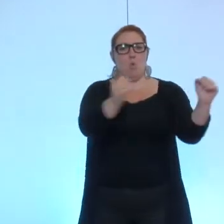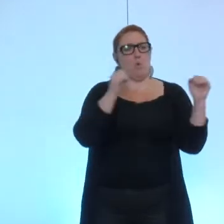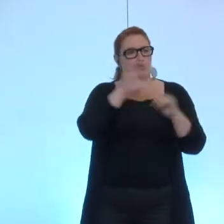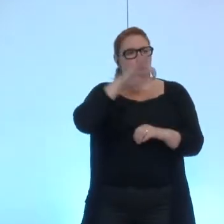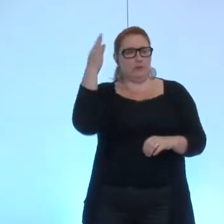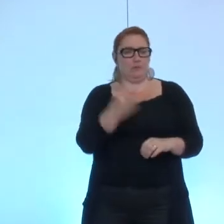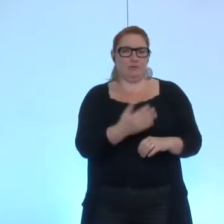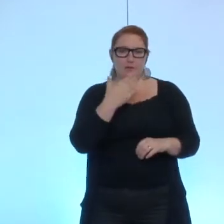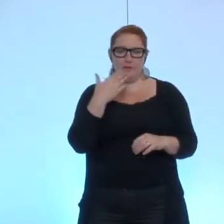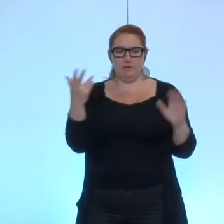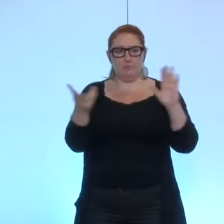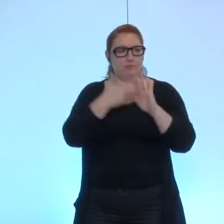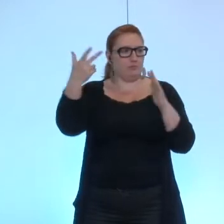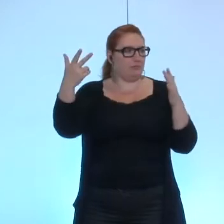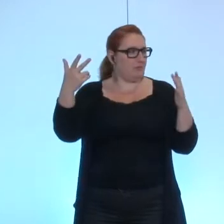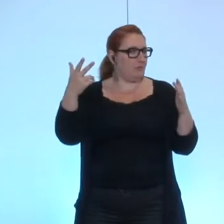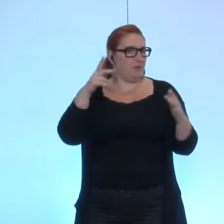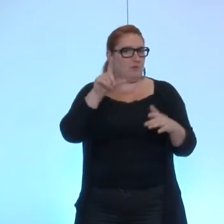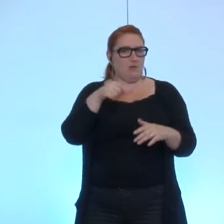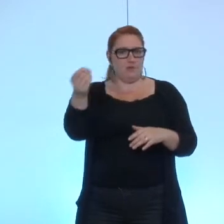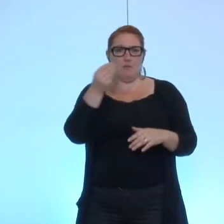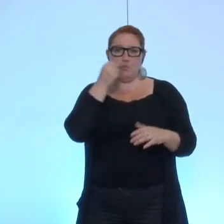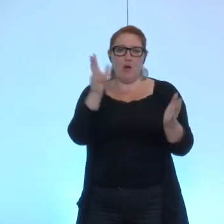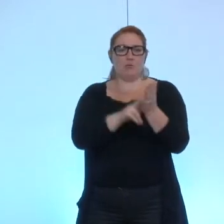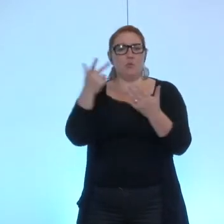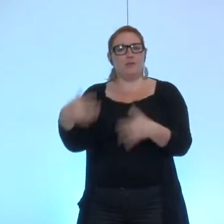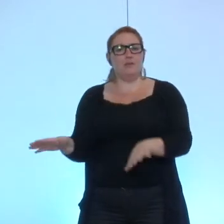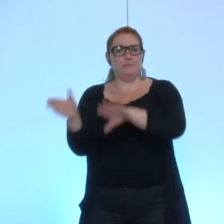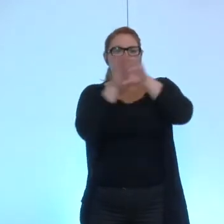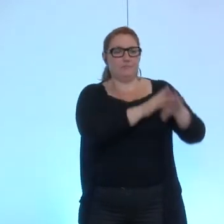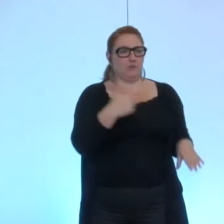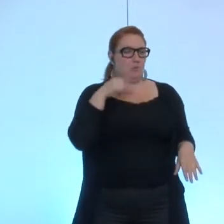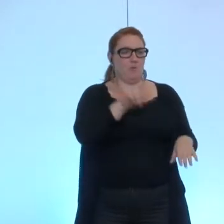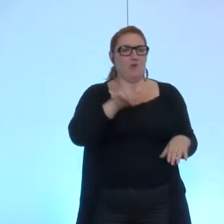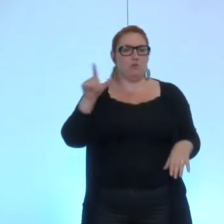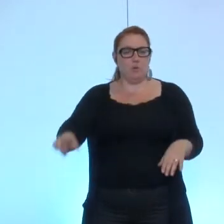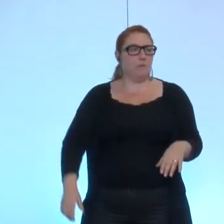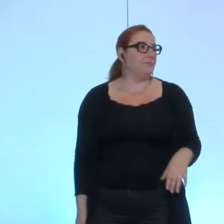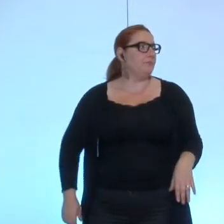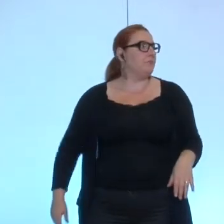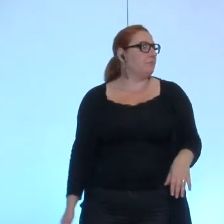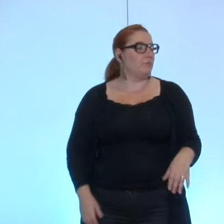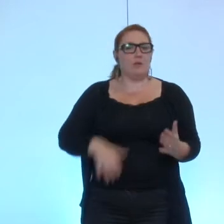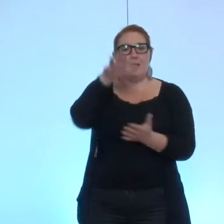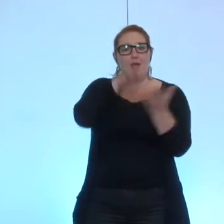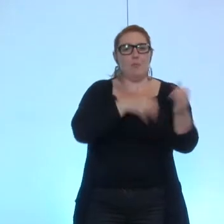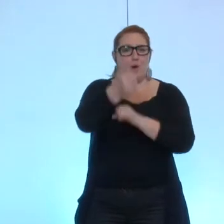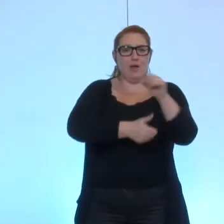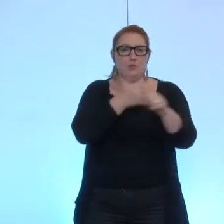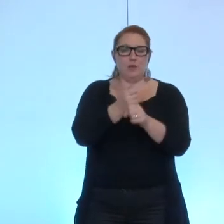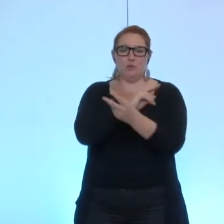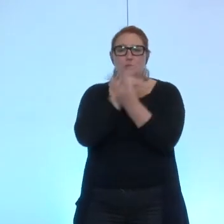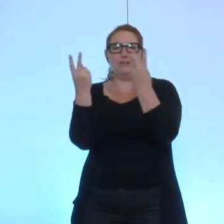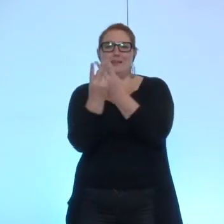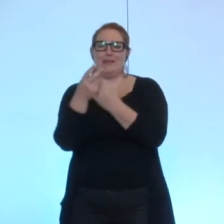unanimité cette délibération numéro 21 est adoptée délibération numéro 22 rapport annuel du délégataire de services publics de